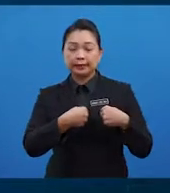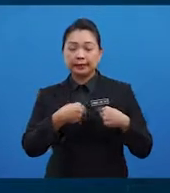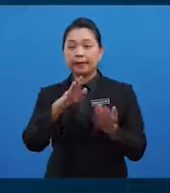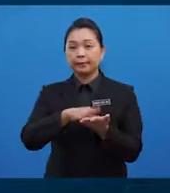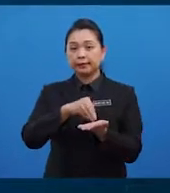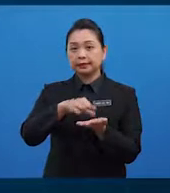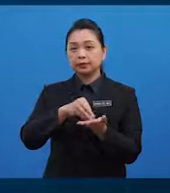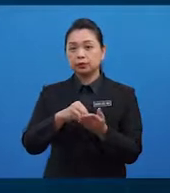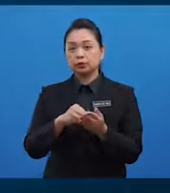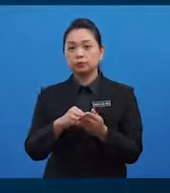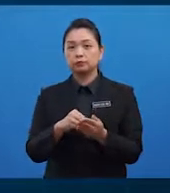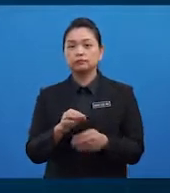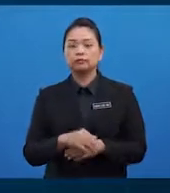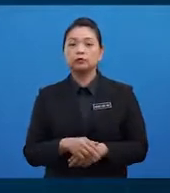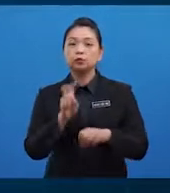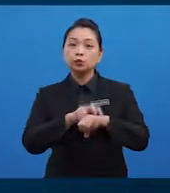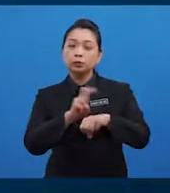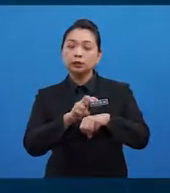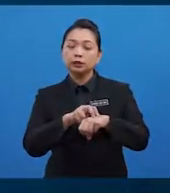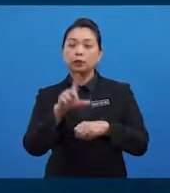keledek dan lobak merah.